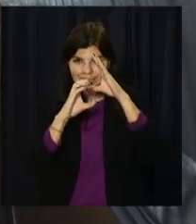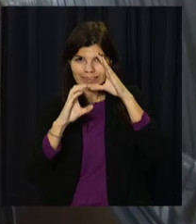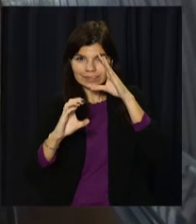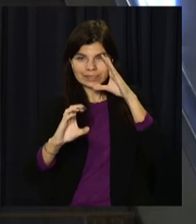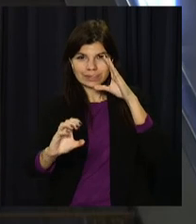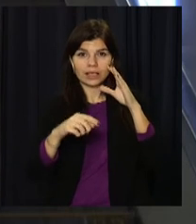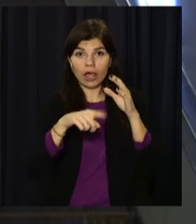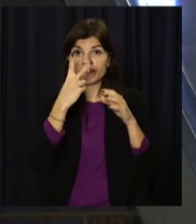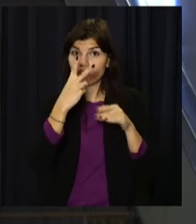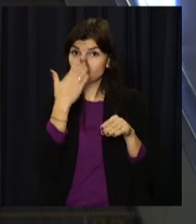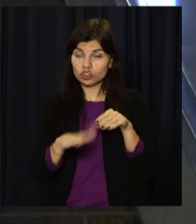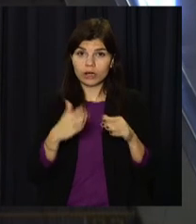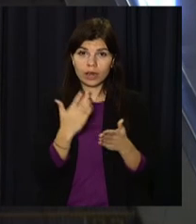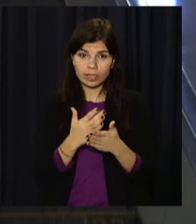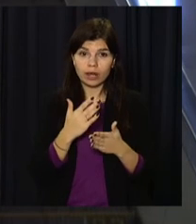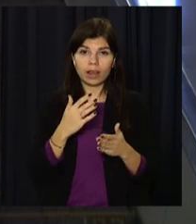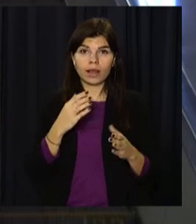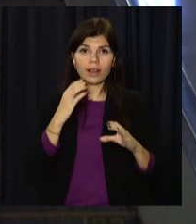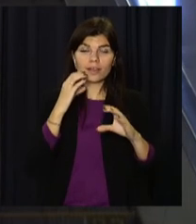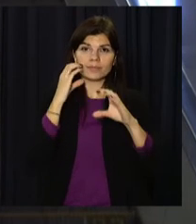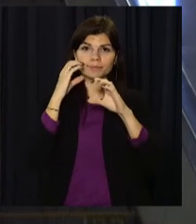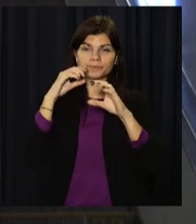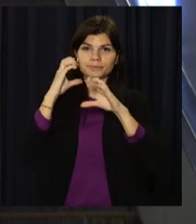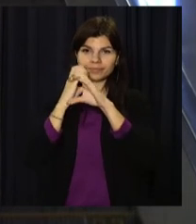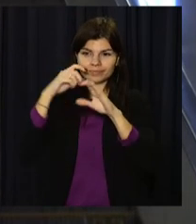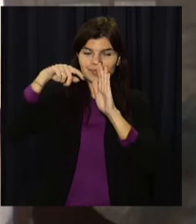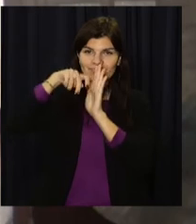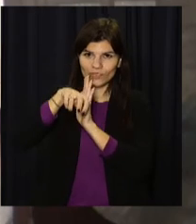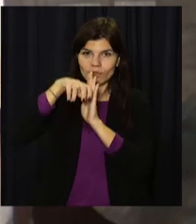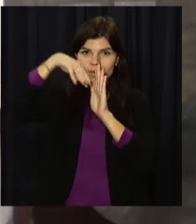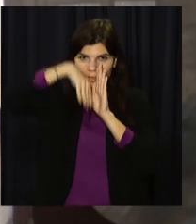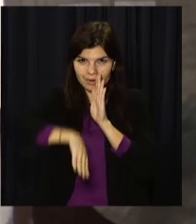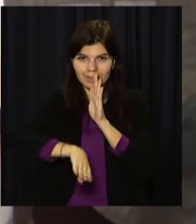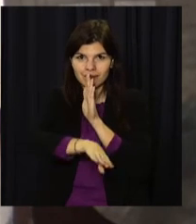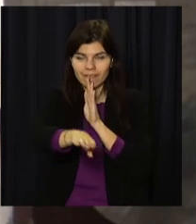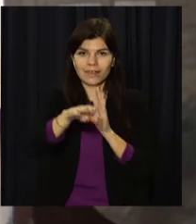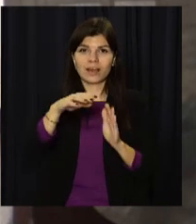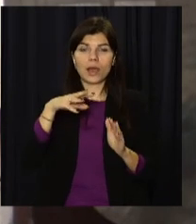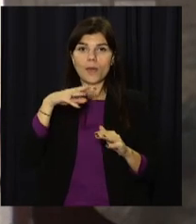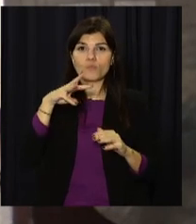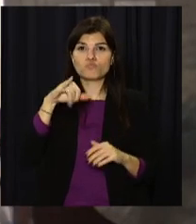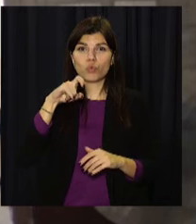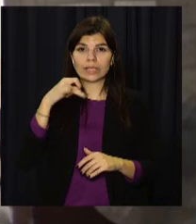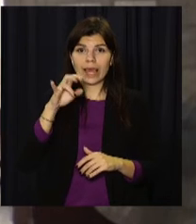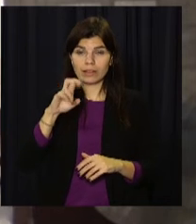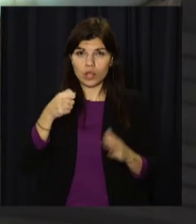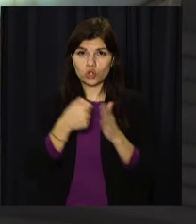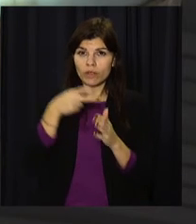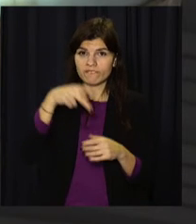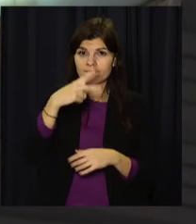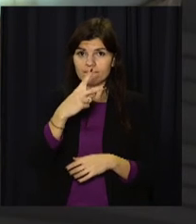складається із двох частин – платформна та вестибюль. Закінчити всі роботи на станції музейна будівельники планують до